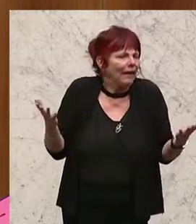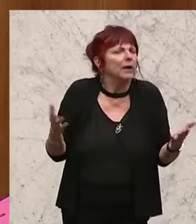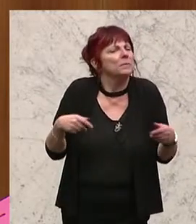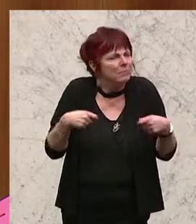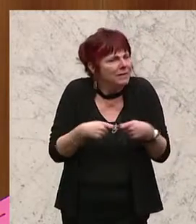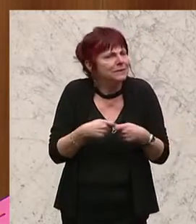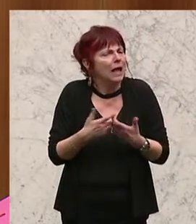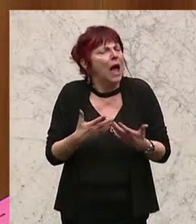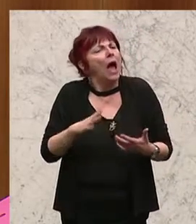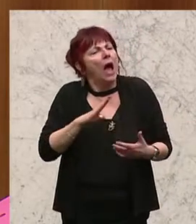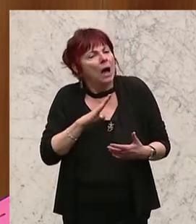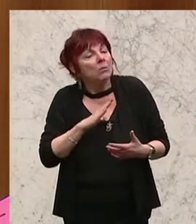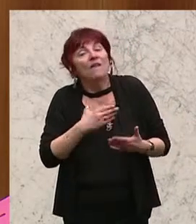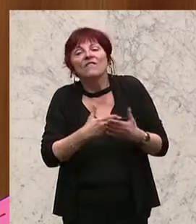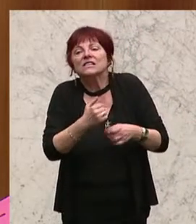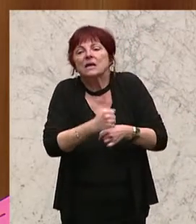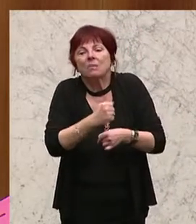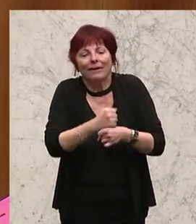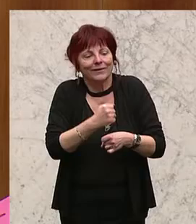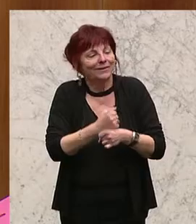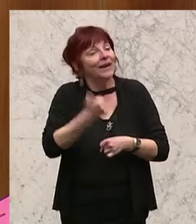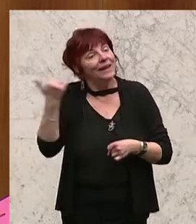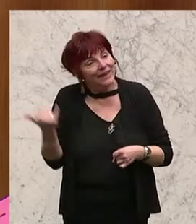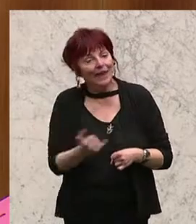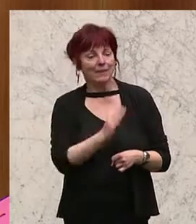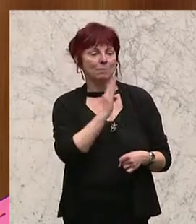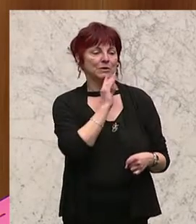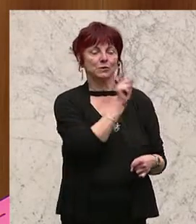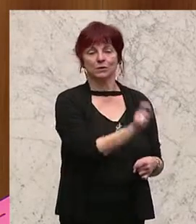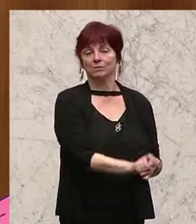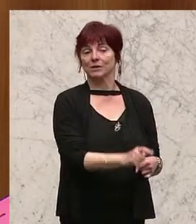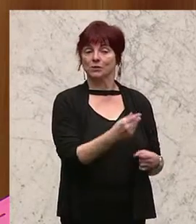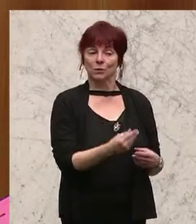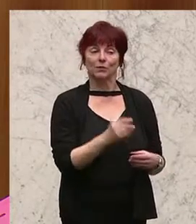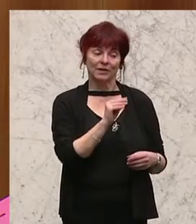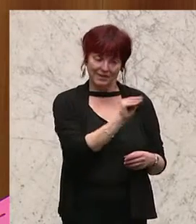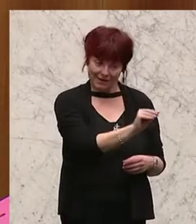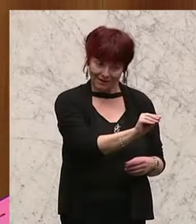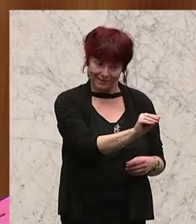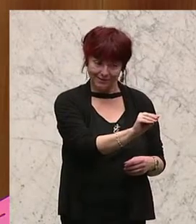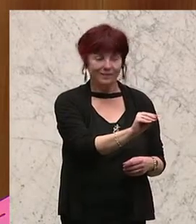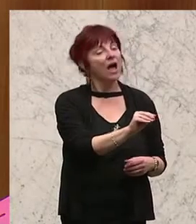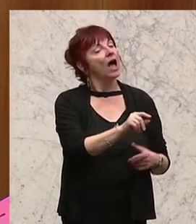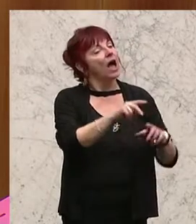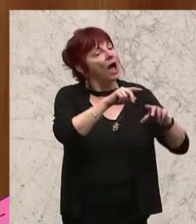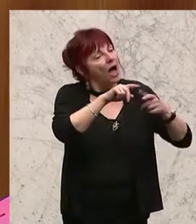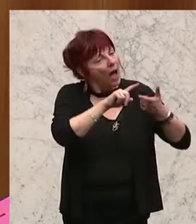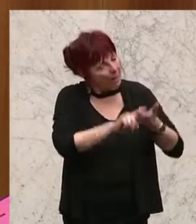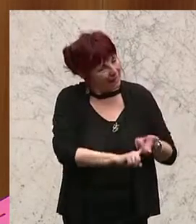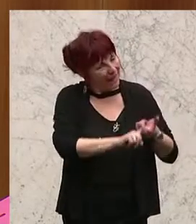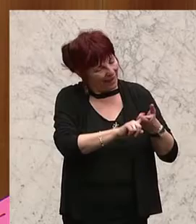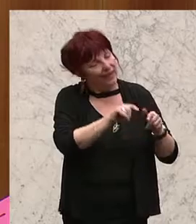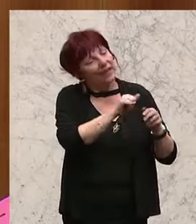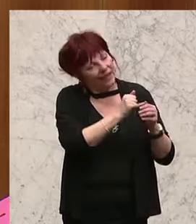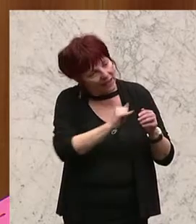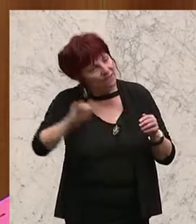Wir haben jeder Pensionistin und jeden Pensionisten gesagt, wir erhöhen entsprechend der Inflation um